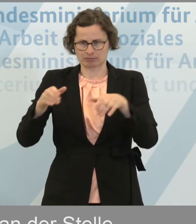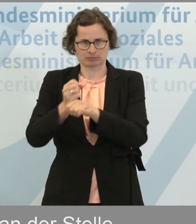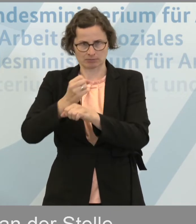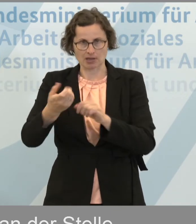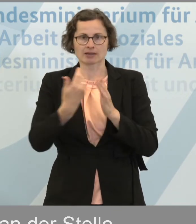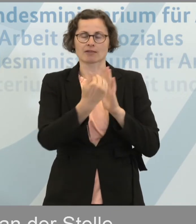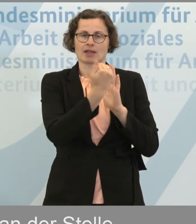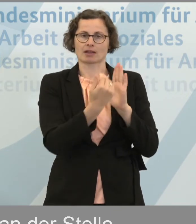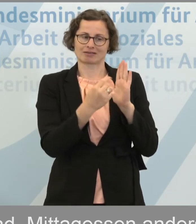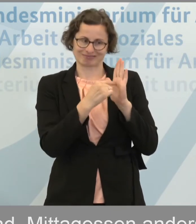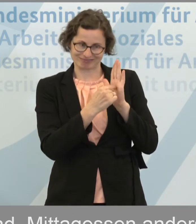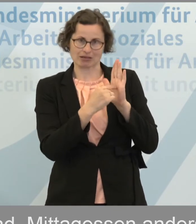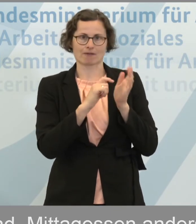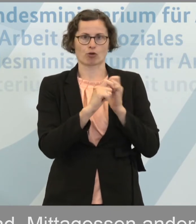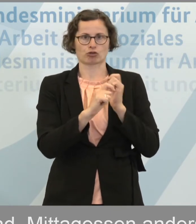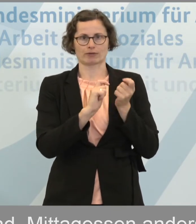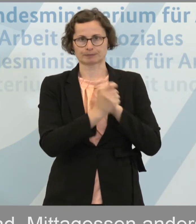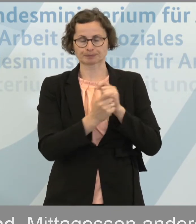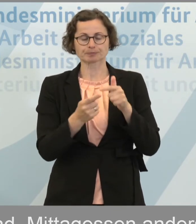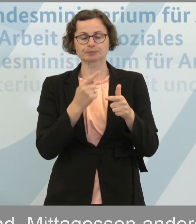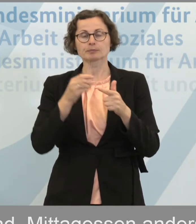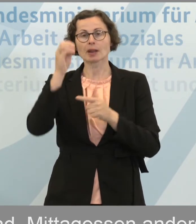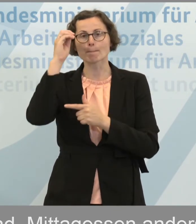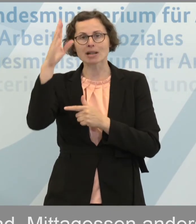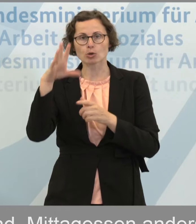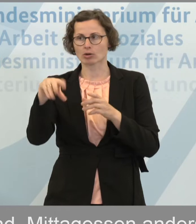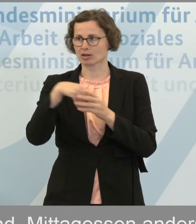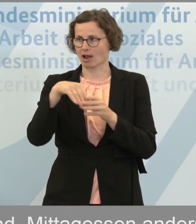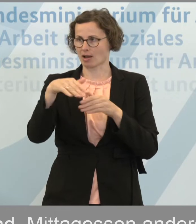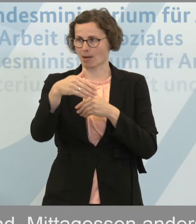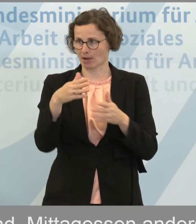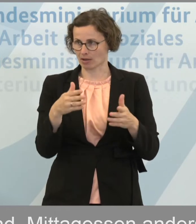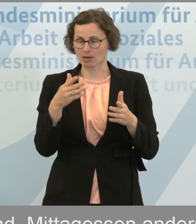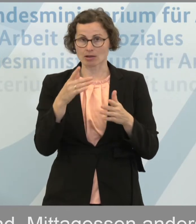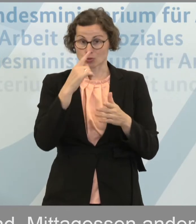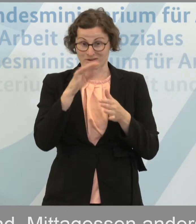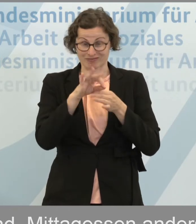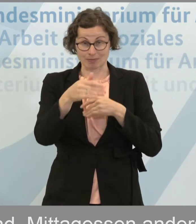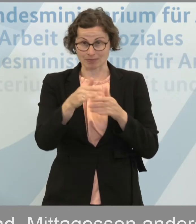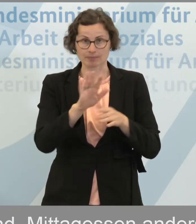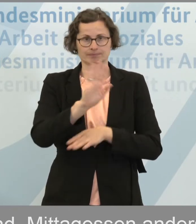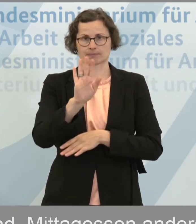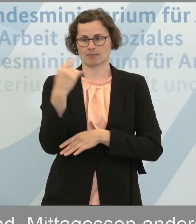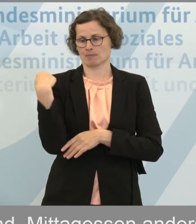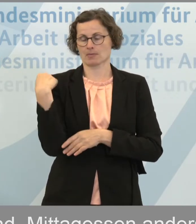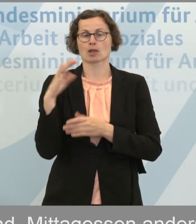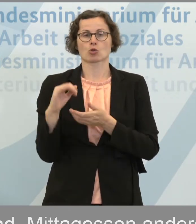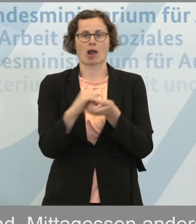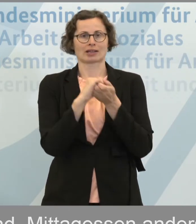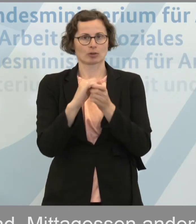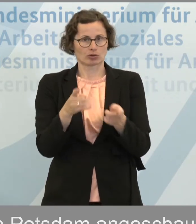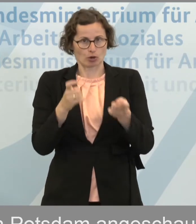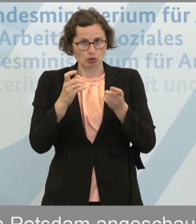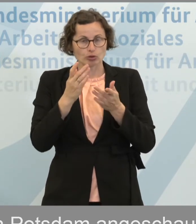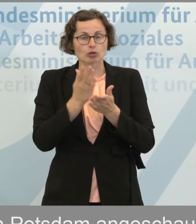Weg gefunden, auch die Bildungsteilhabe, nicht über das Bildungs und Teilhabe-Paket, sondern über das, was der Koalitionsausschuss beschlossen hat, im